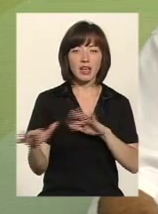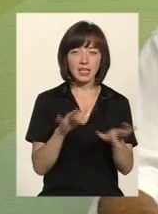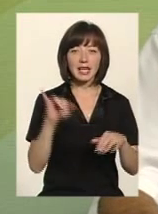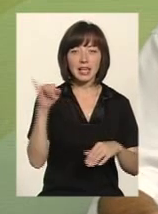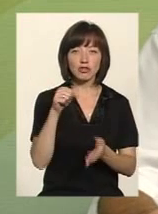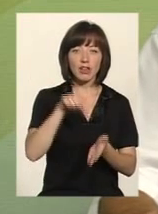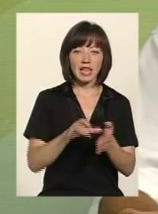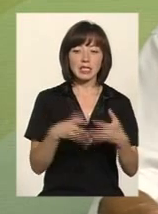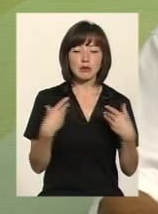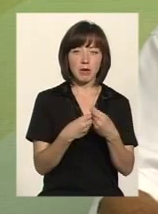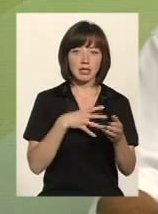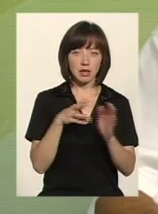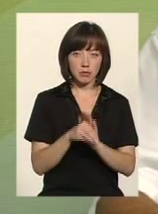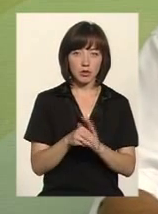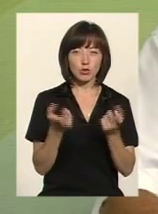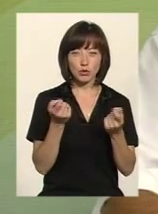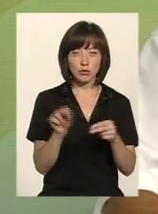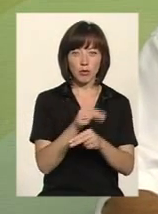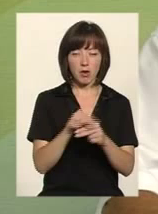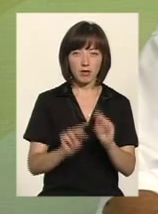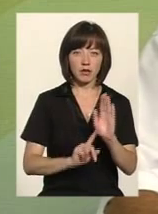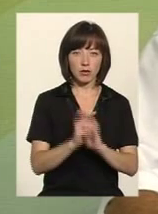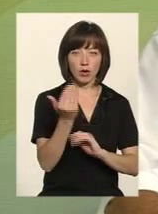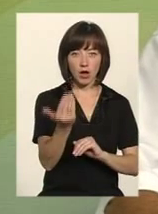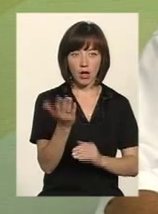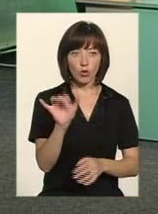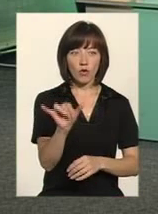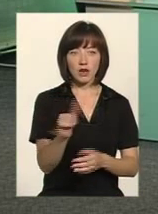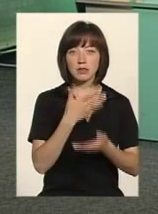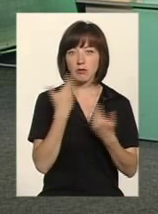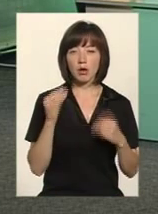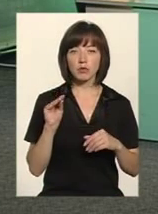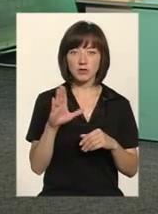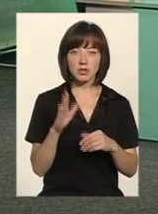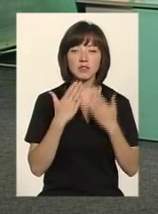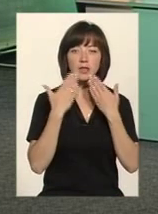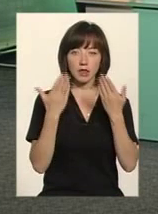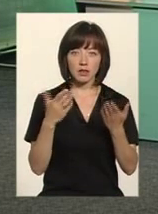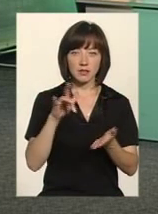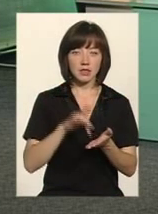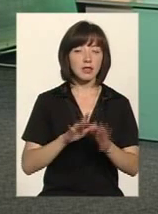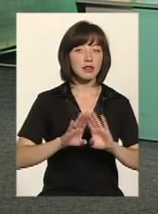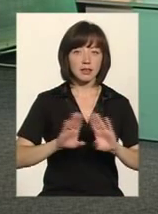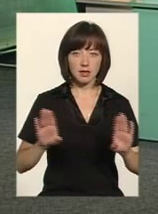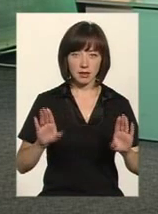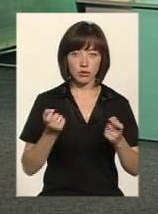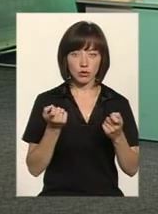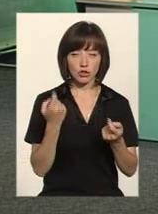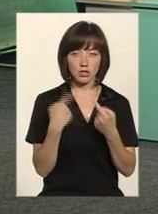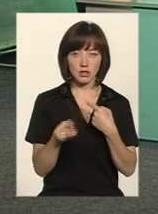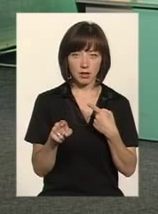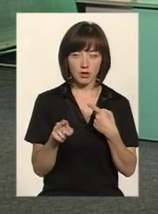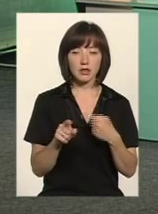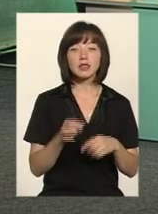цьому плані хотів би вас трошки поправити, ви почали з того, що якщо у вас немає посвідчення, то ви звертаються в центр. Трошки не так.